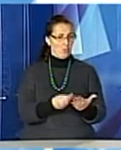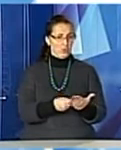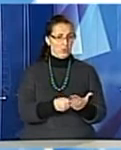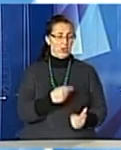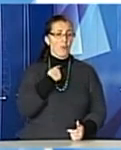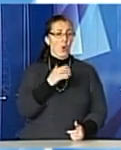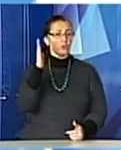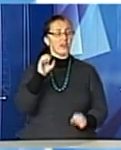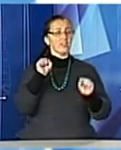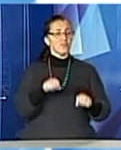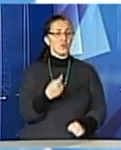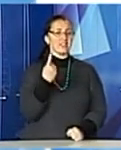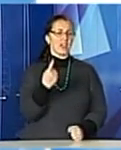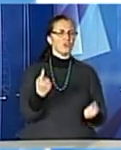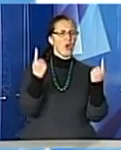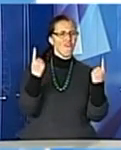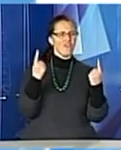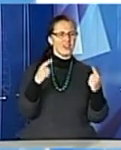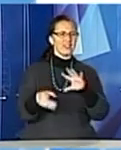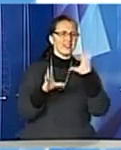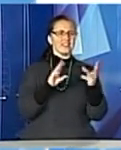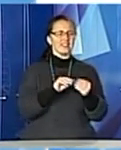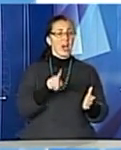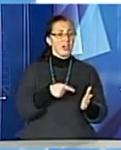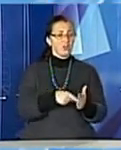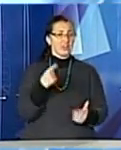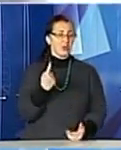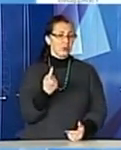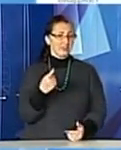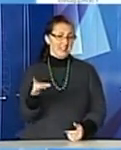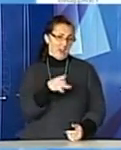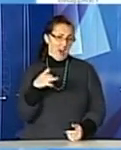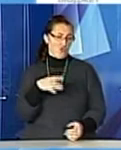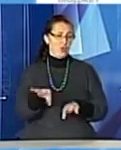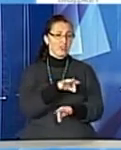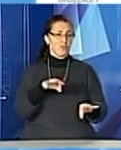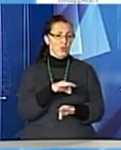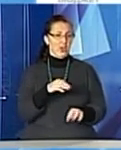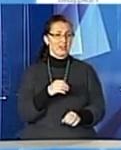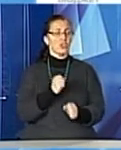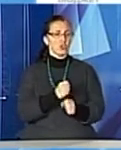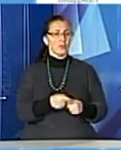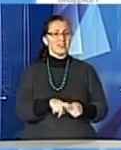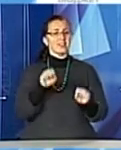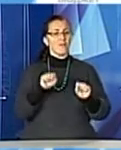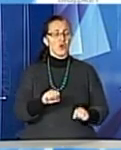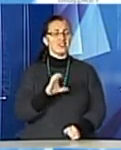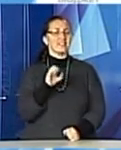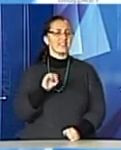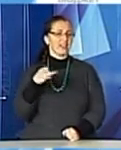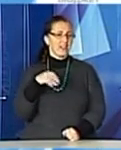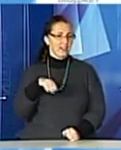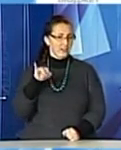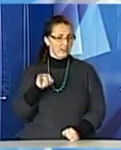Проголосувати можна за один великий загальноміський та один малий районний проєкт. Зробити це можна на сайті, адресу якого ви бачите на